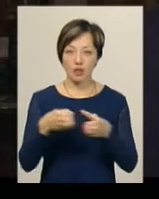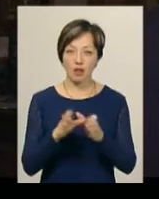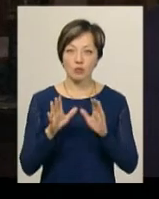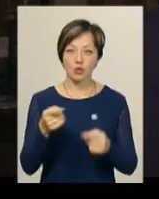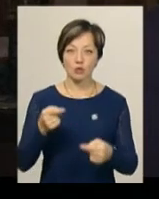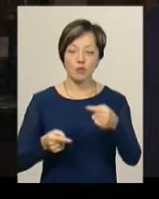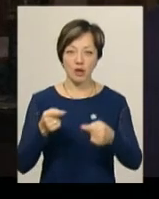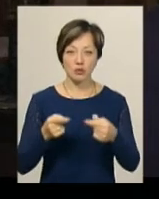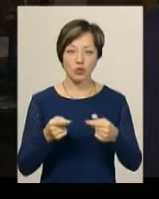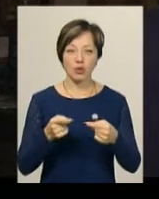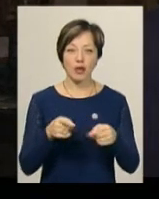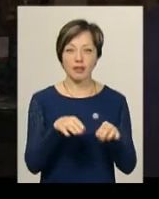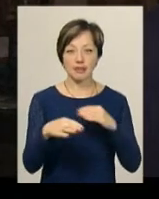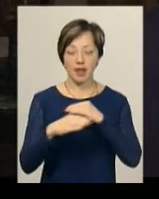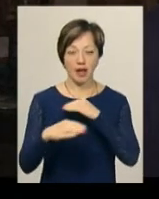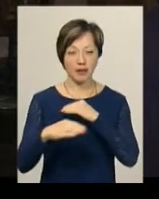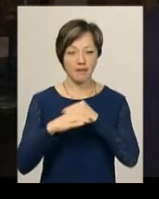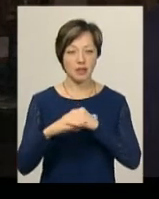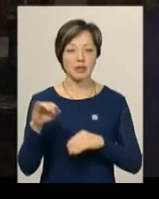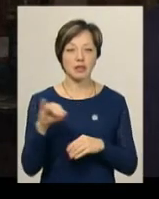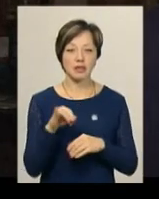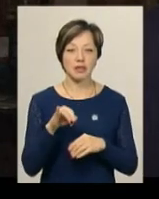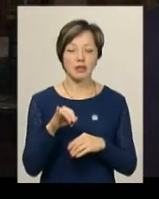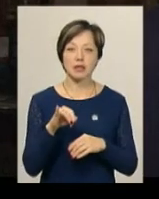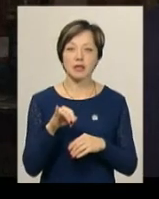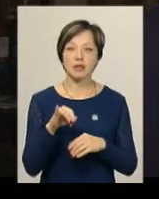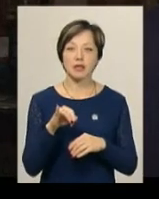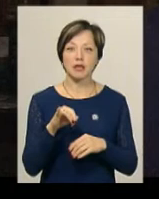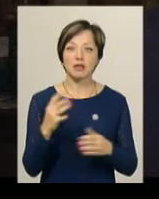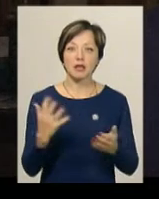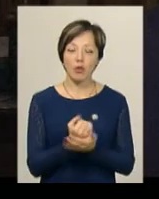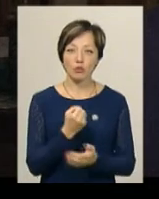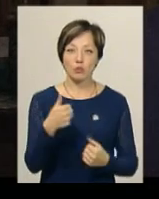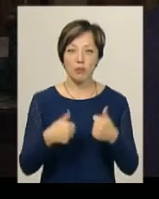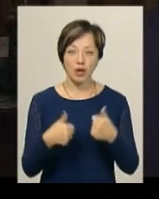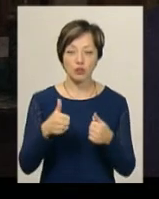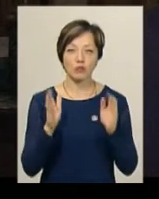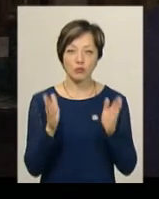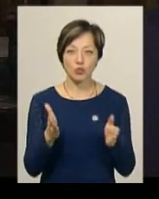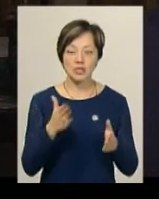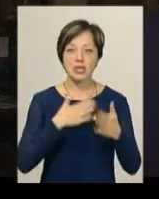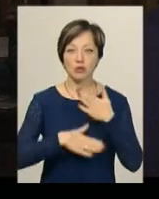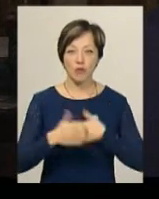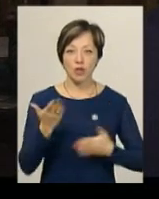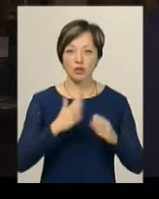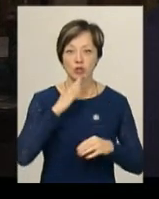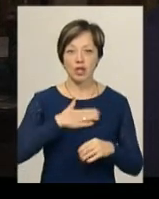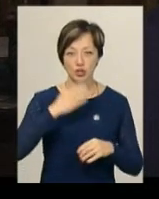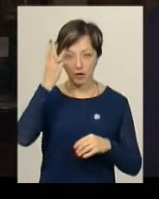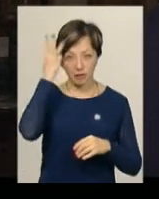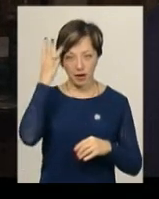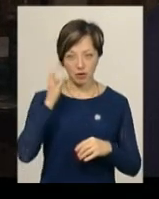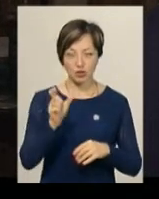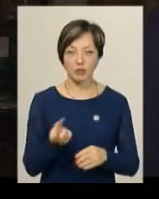суперництво в нас з ними Рівне. І вийдеться з охоплюючим матчик, і буду дуже задоволений, якщо наші хмельничани